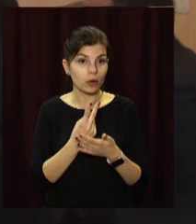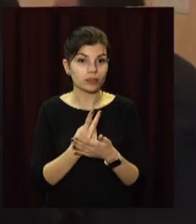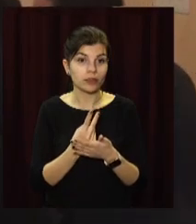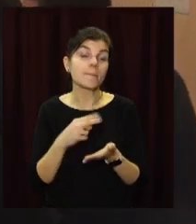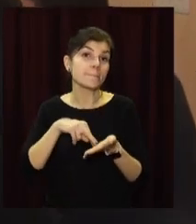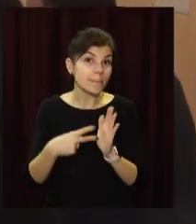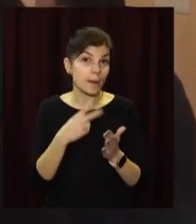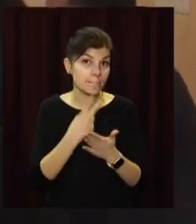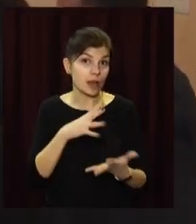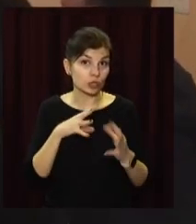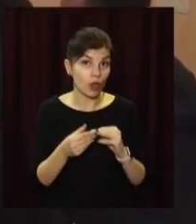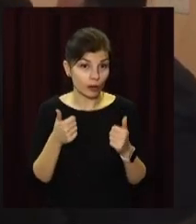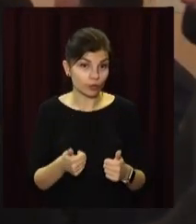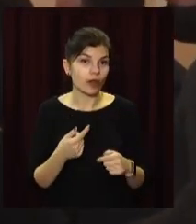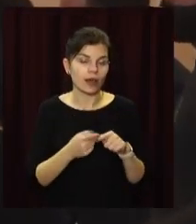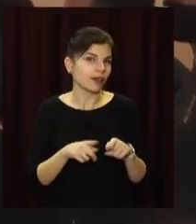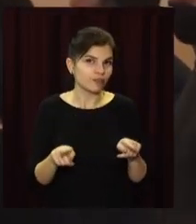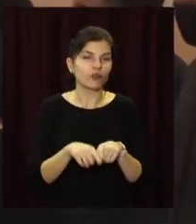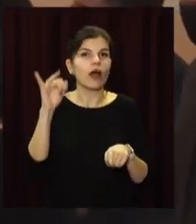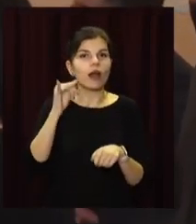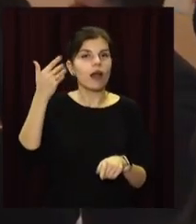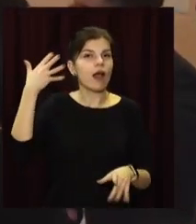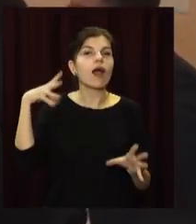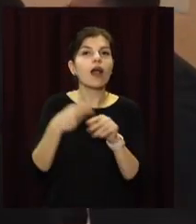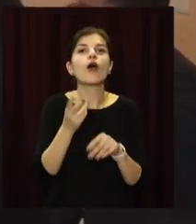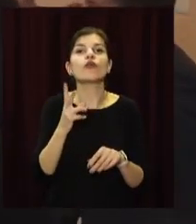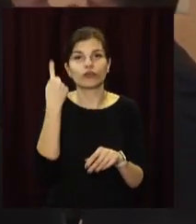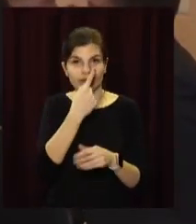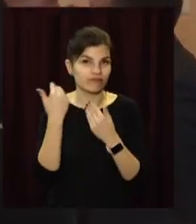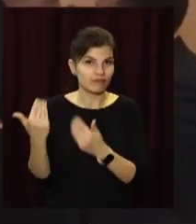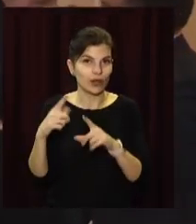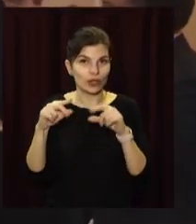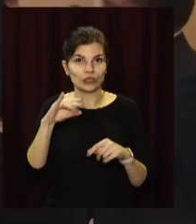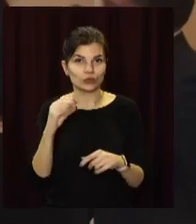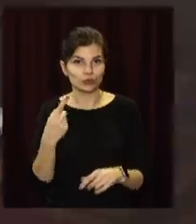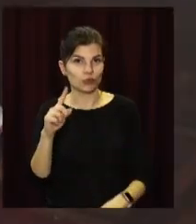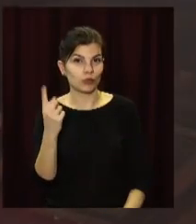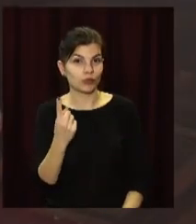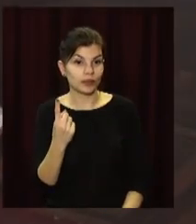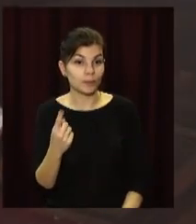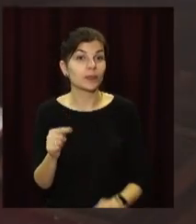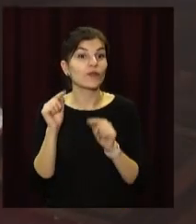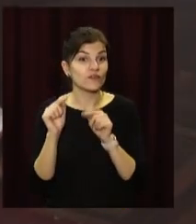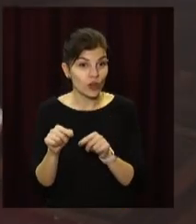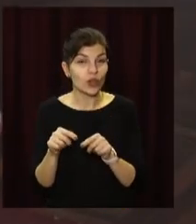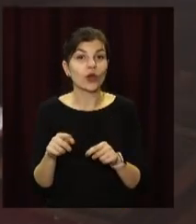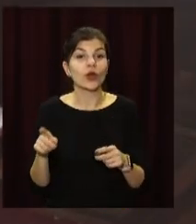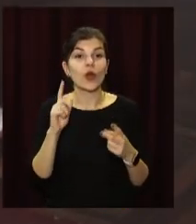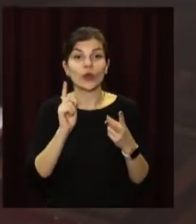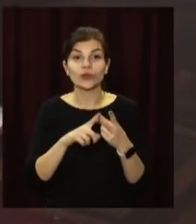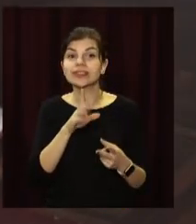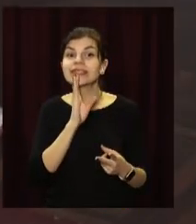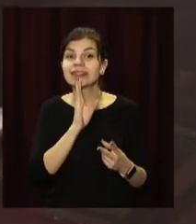планую показати результат хороший, це все одно буде вважати, що це заслуги Дю США номер один». Вона – друга ракетка